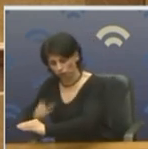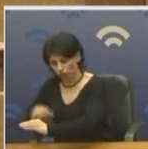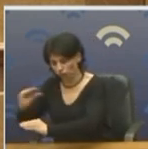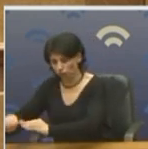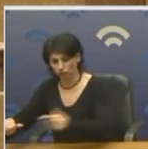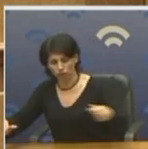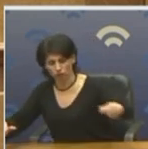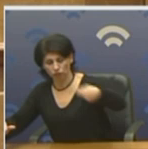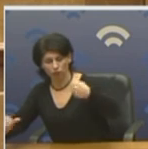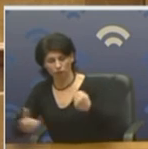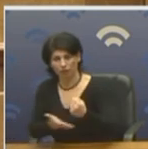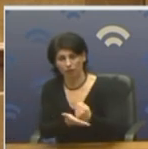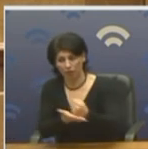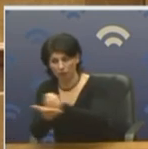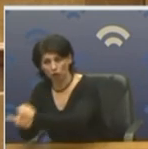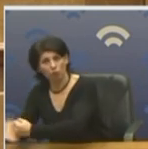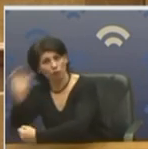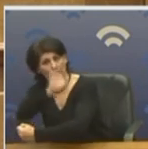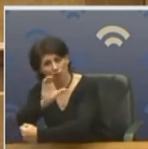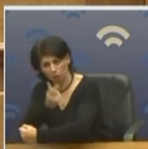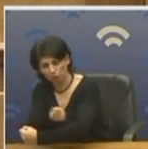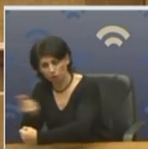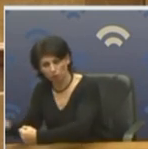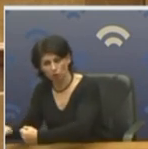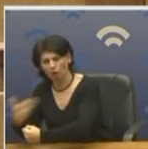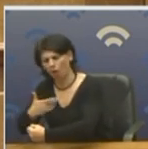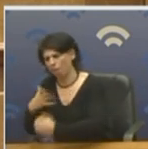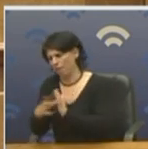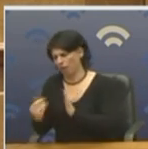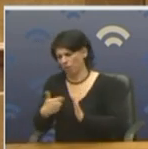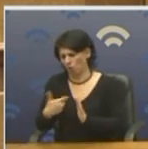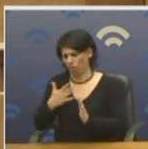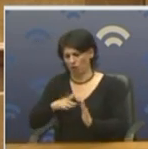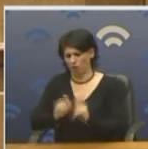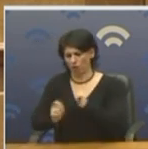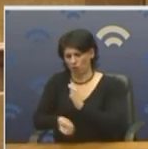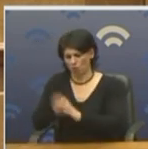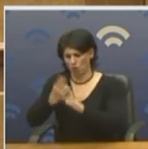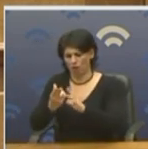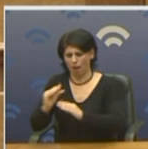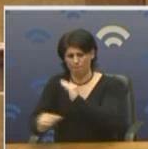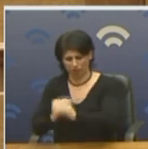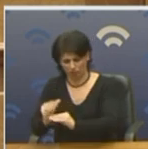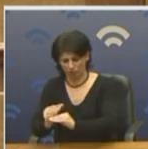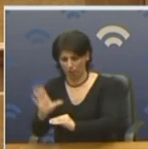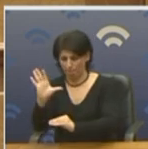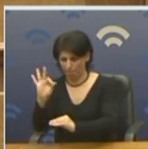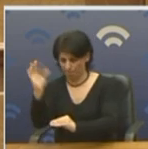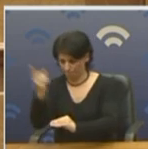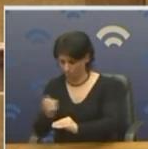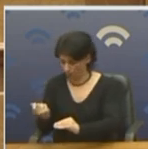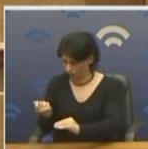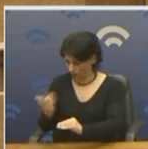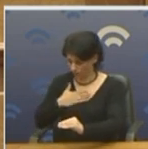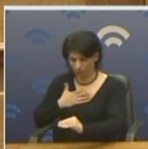συγχρηματοδοτούμενων έργων, ναι ή όχι. Ναι ή όχι. Έχω το 50% και θέλω 50% ΕΣΠΑ για να κάνω μια επένδυση. Έτσι δεν είναι. Τι μου το δίνετε σε